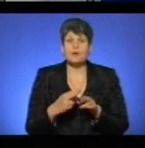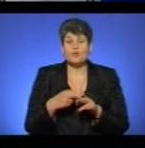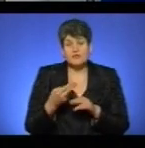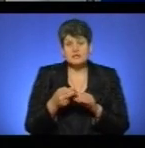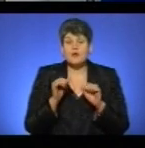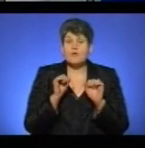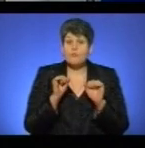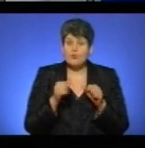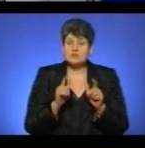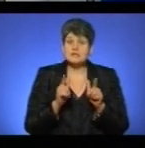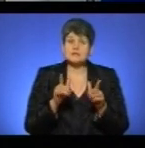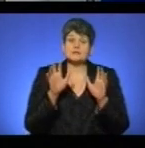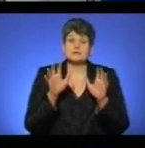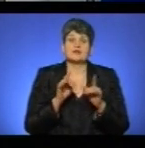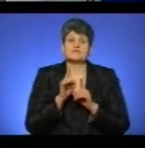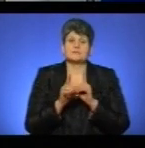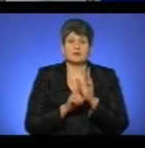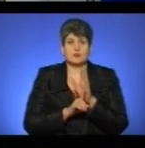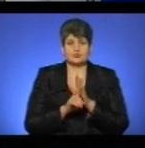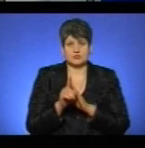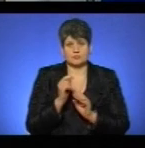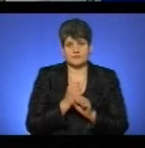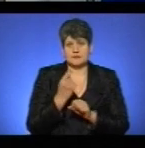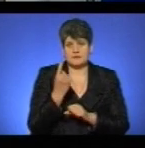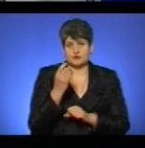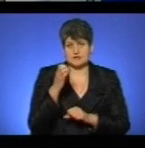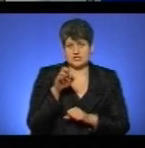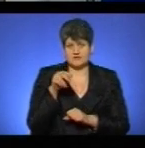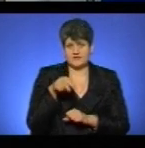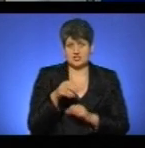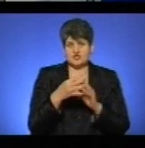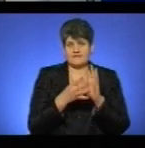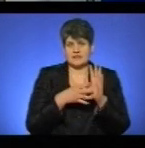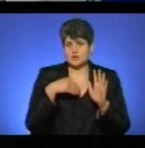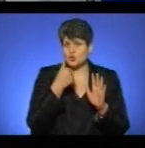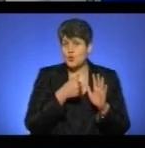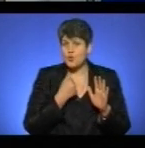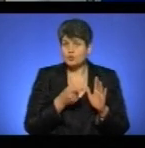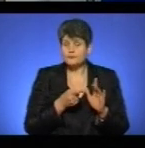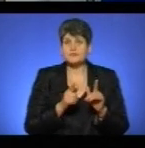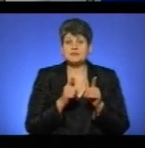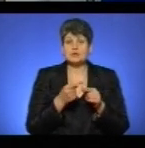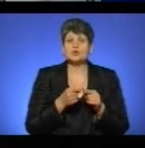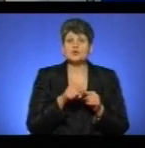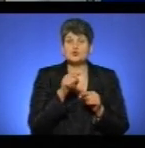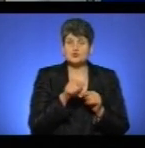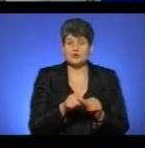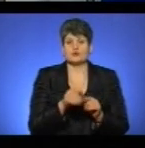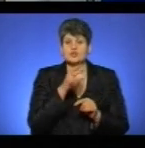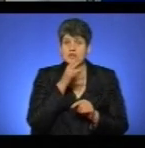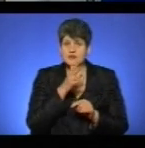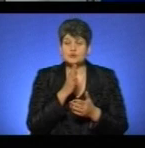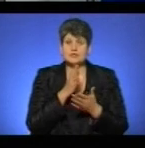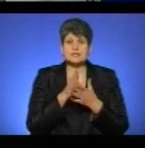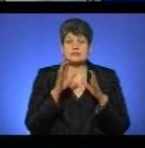можливим завдяки законодавчим змінам, які почали діяти з 1 січня 2019 року. Саме з цього часу набув чинності закон про